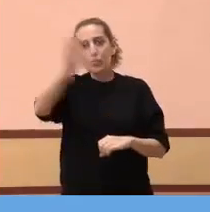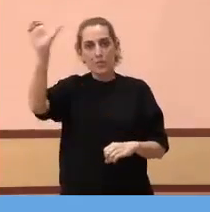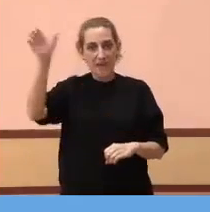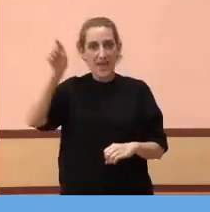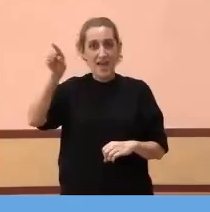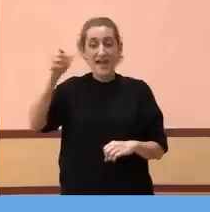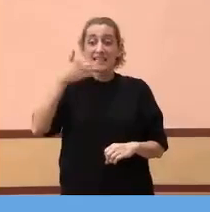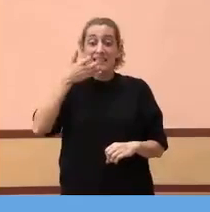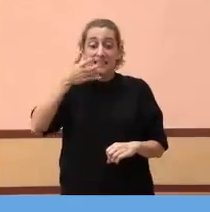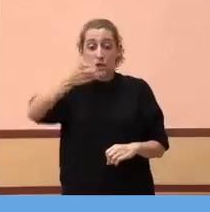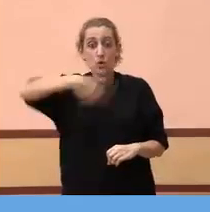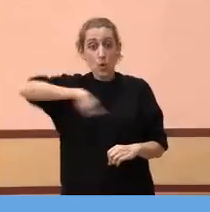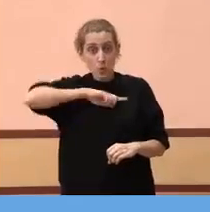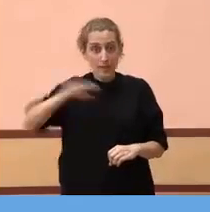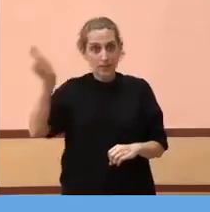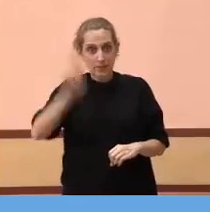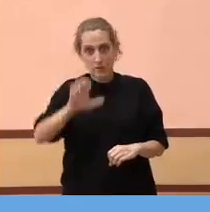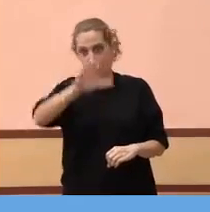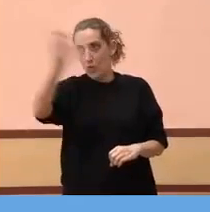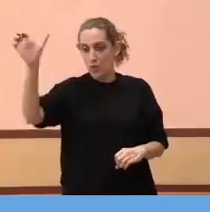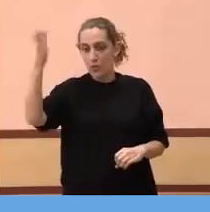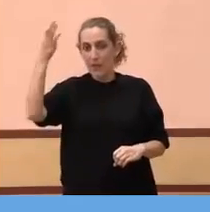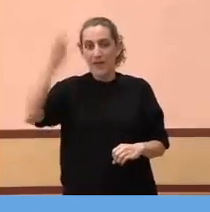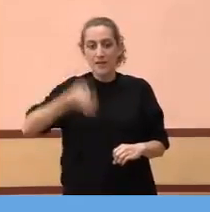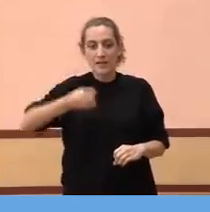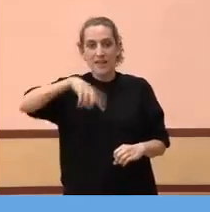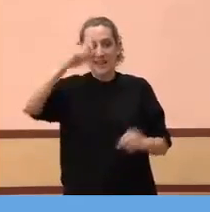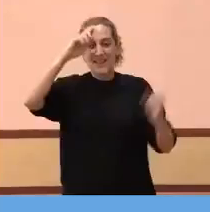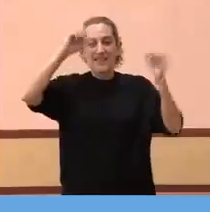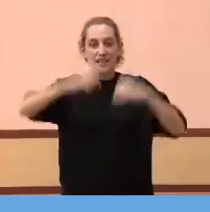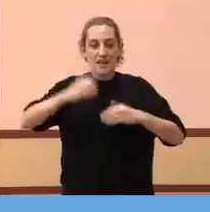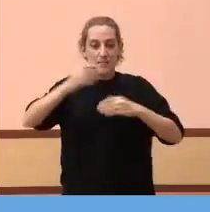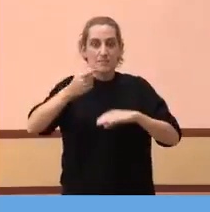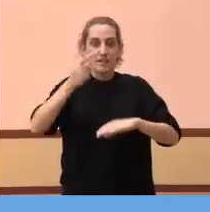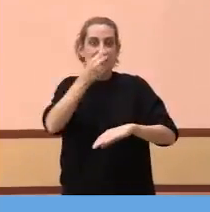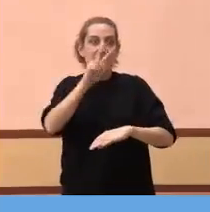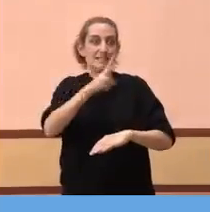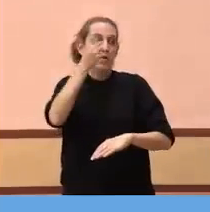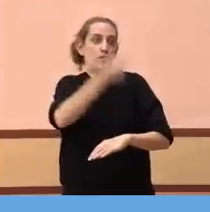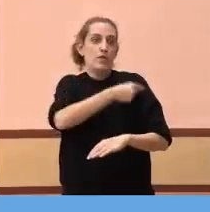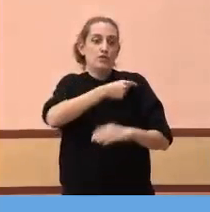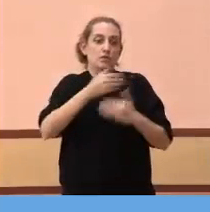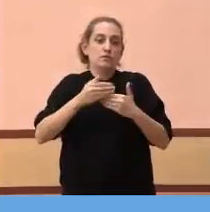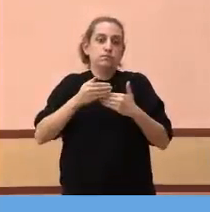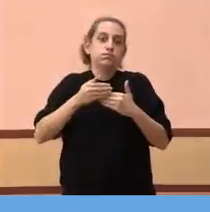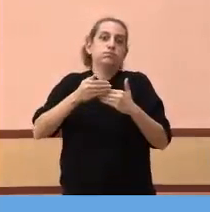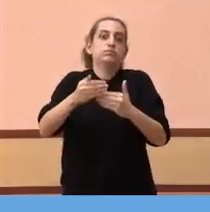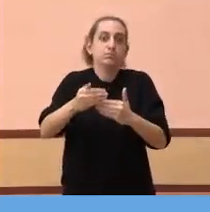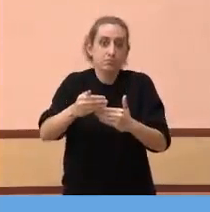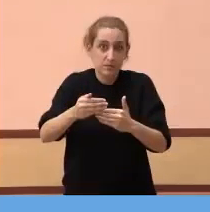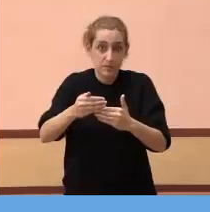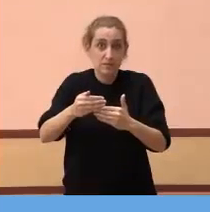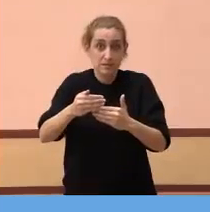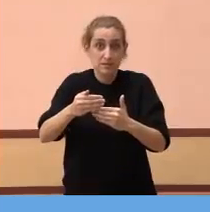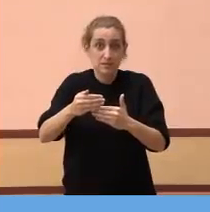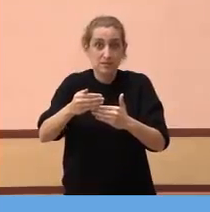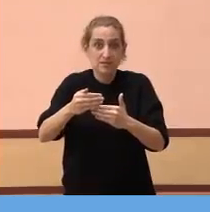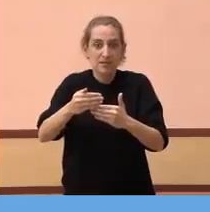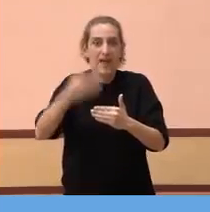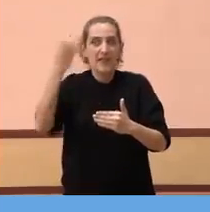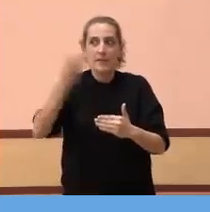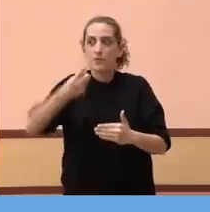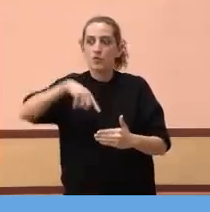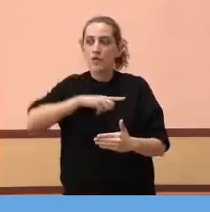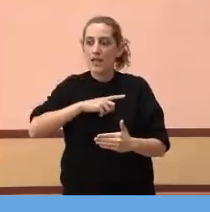decideix retrasar aquesta segona dosi, hem de també tenir assegurada que hi haurà, després de les